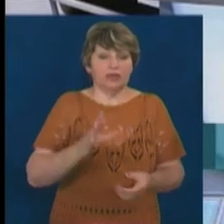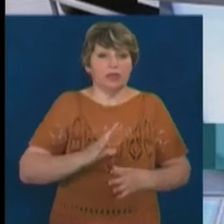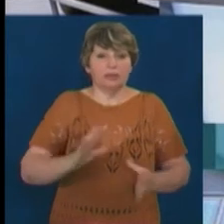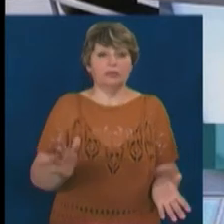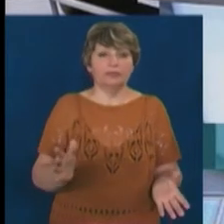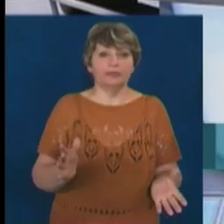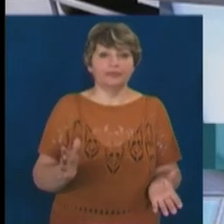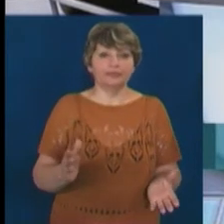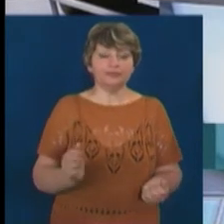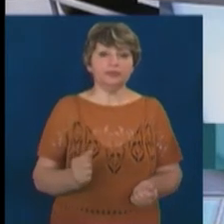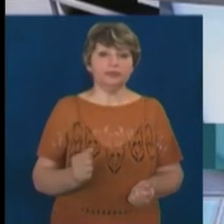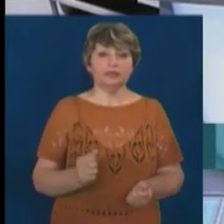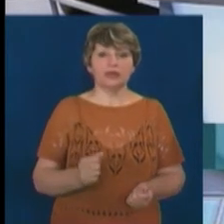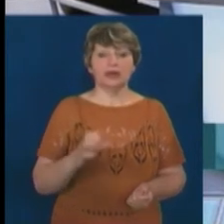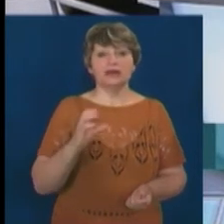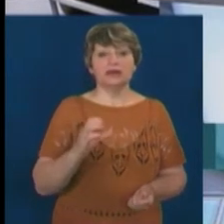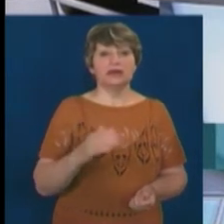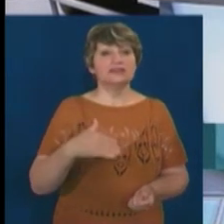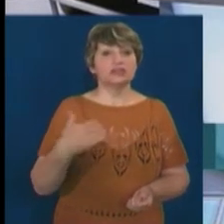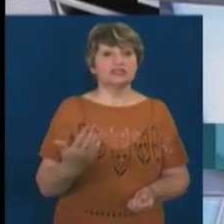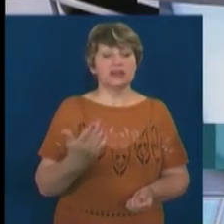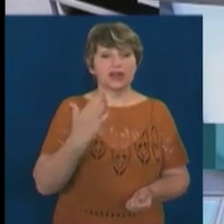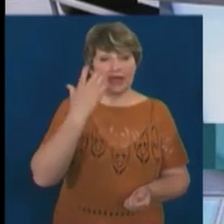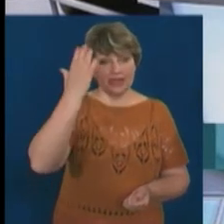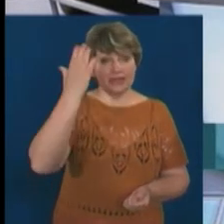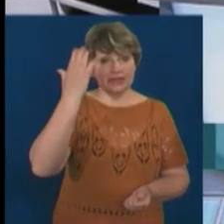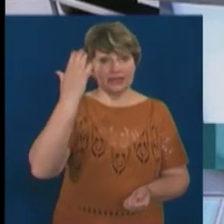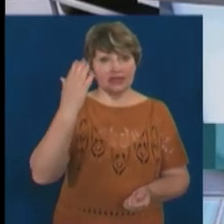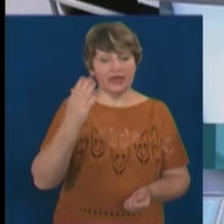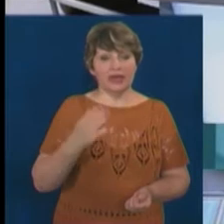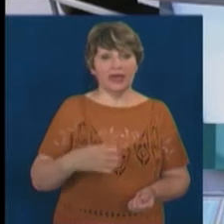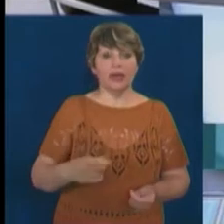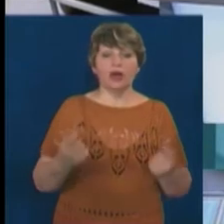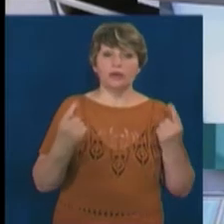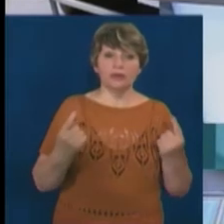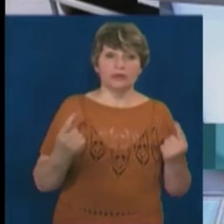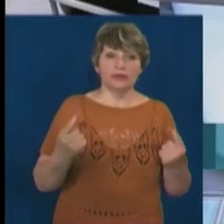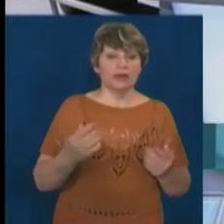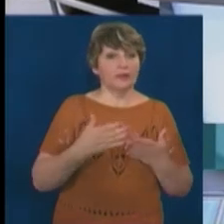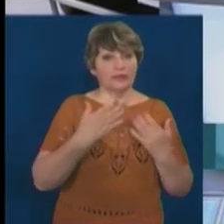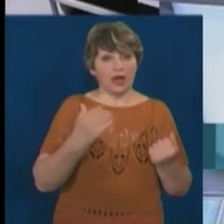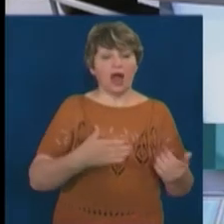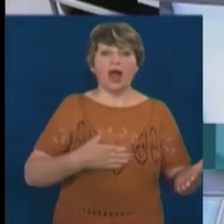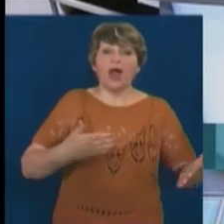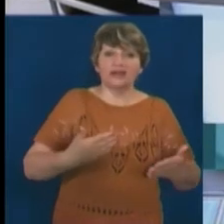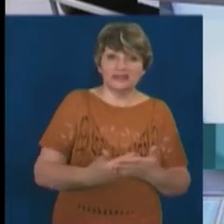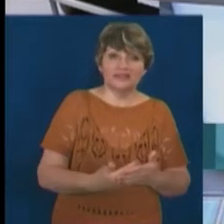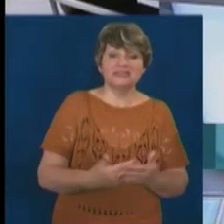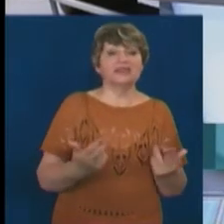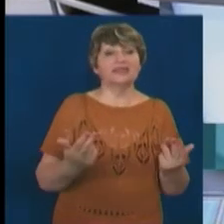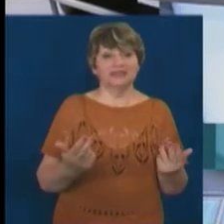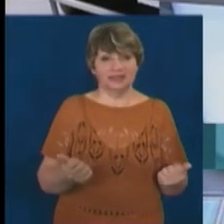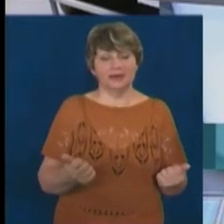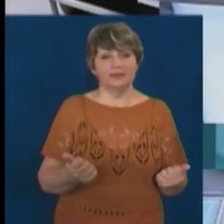З точки зору ідеї? Так, в масштабах ідеї всього міста – ні. В масштабах конкретних громадських активістів так. Це